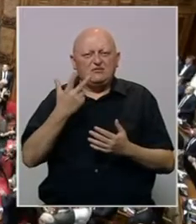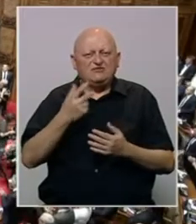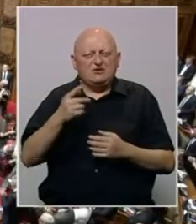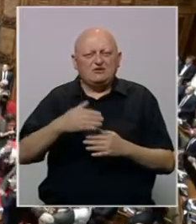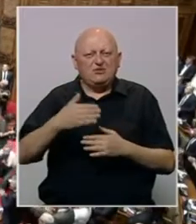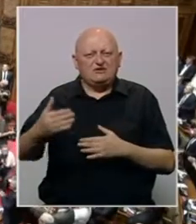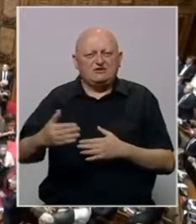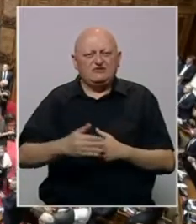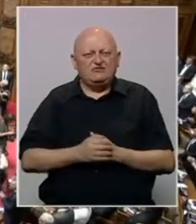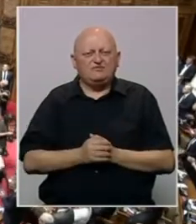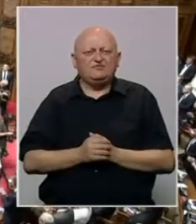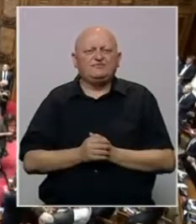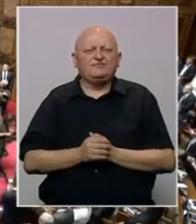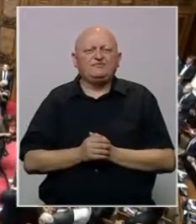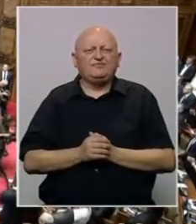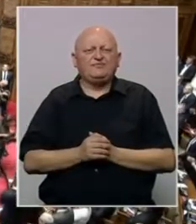predviđena za opoziciju.